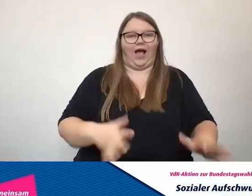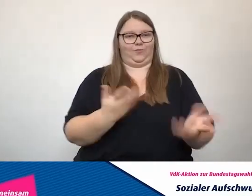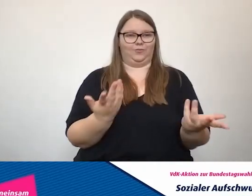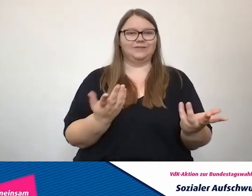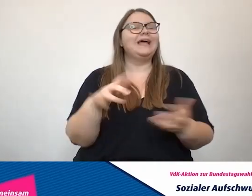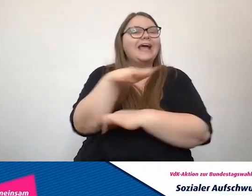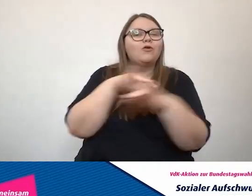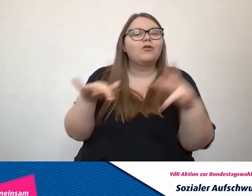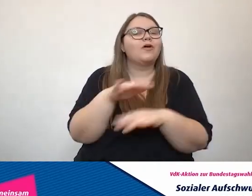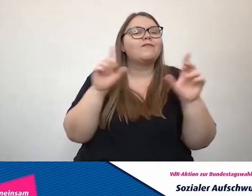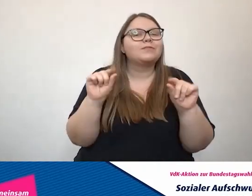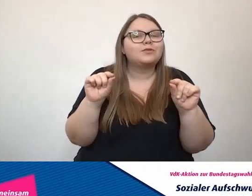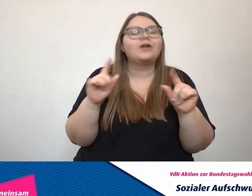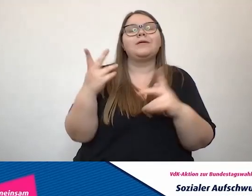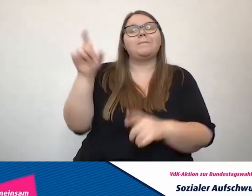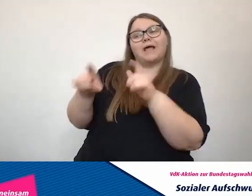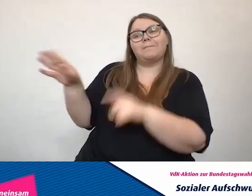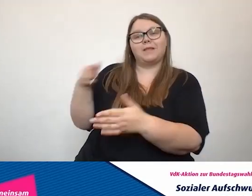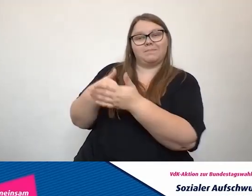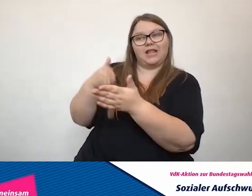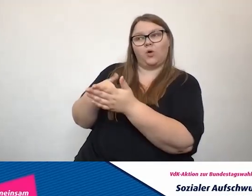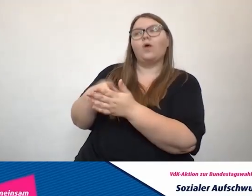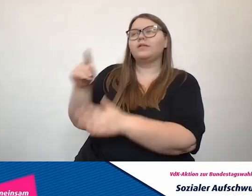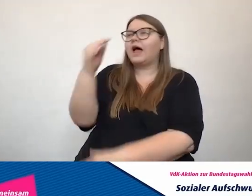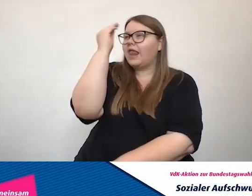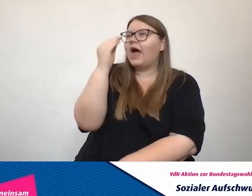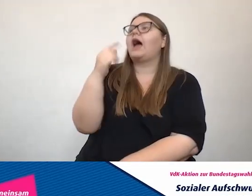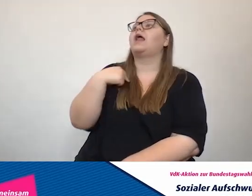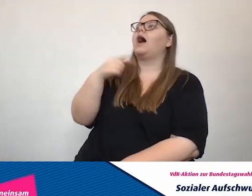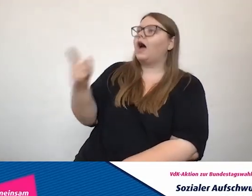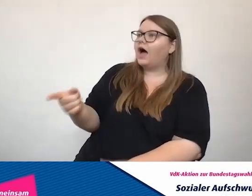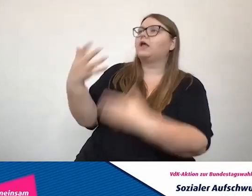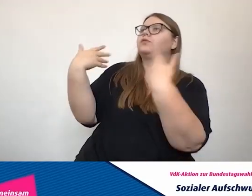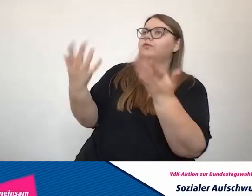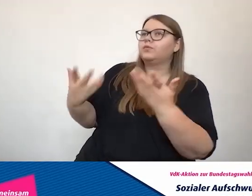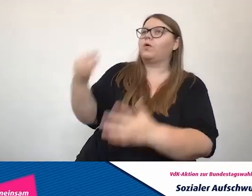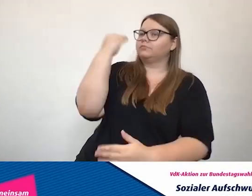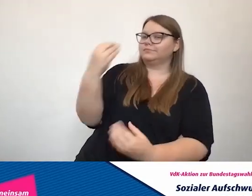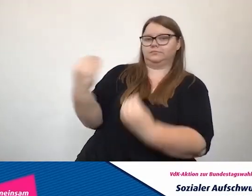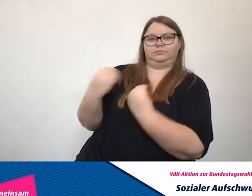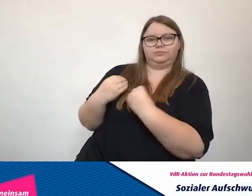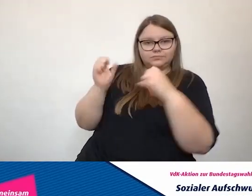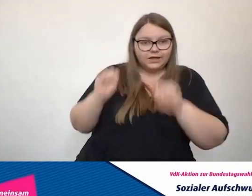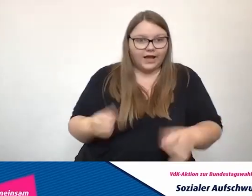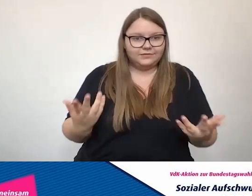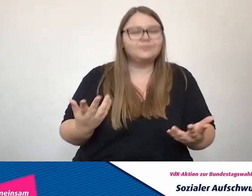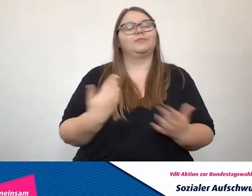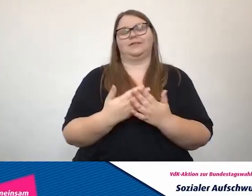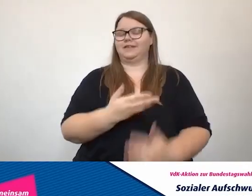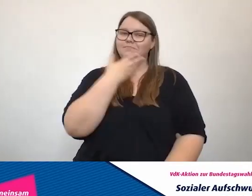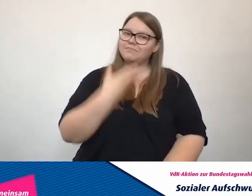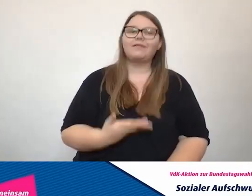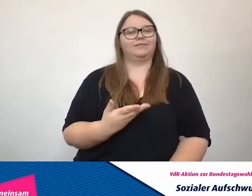auch, dass man von Menschen mit Behinderung lernen kann. Und das ist da wirklich sehr beeindruckend. Und ich kenne